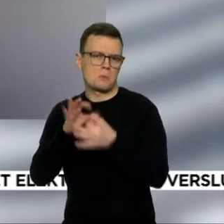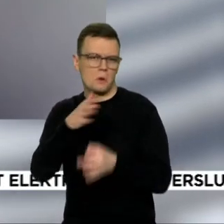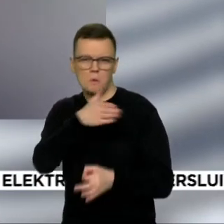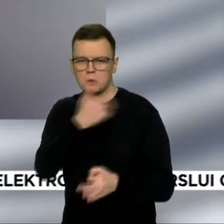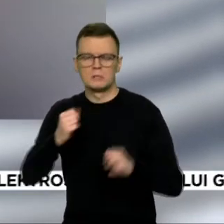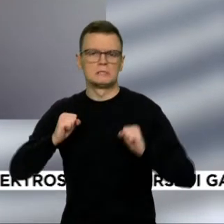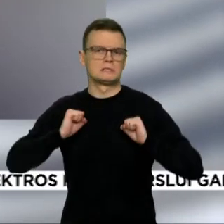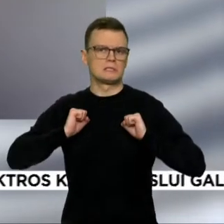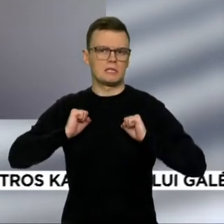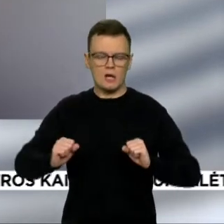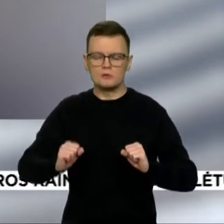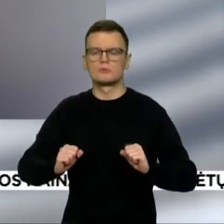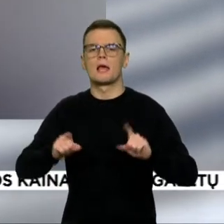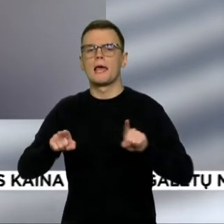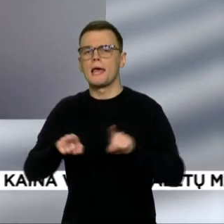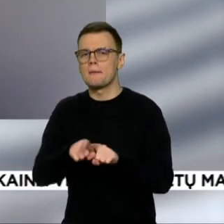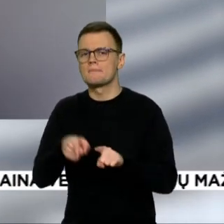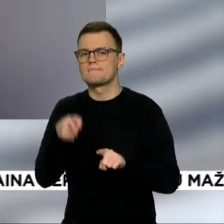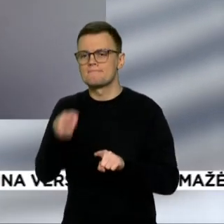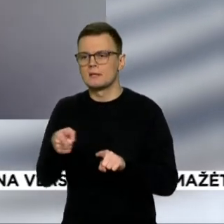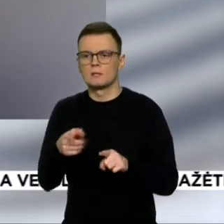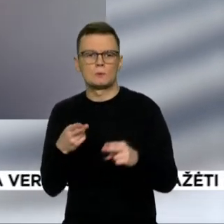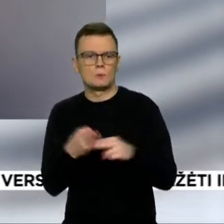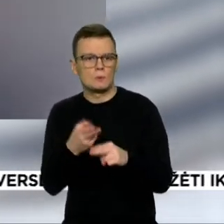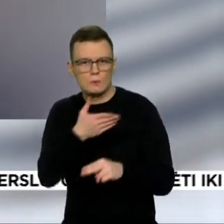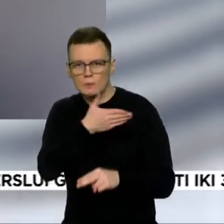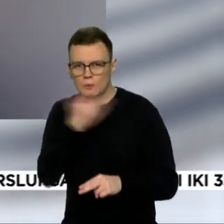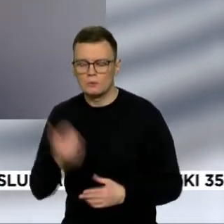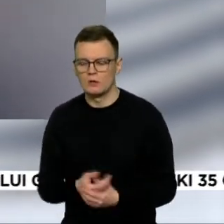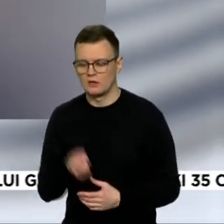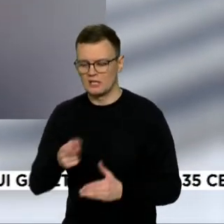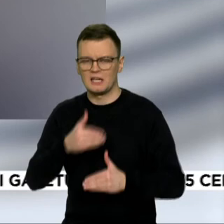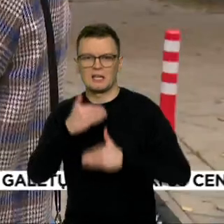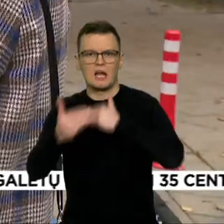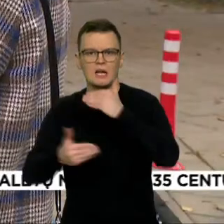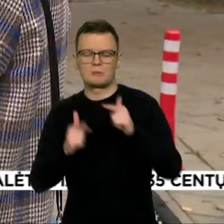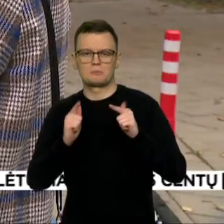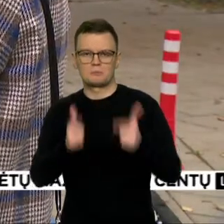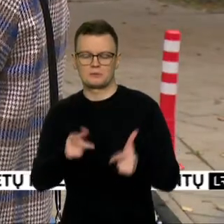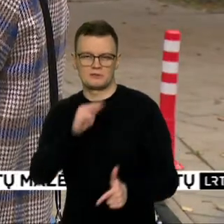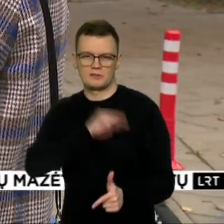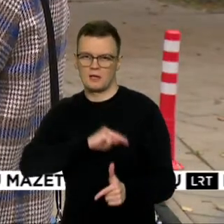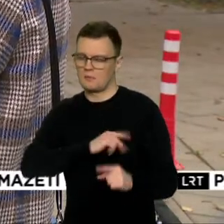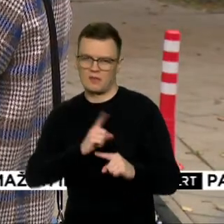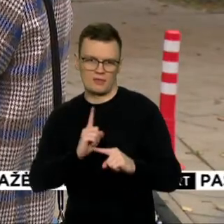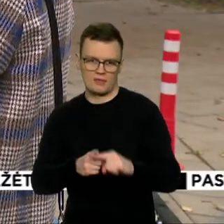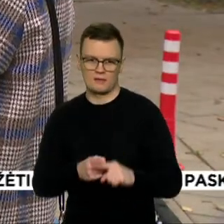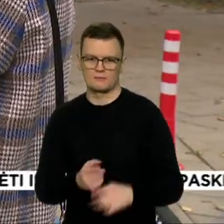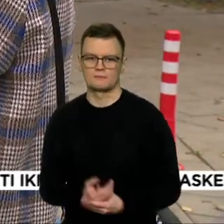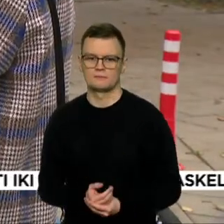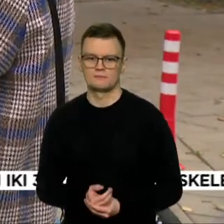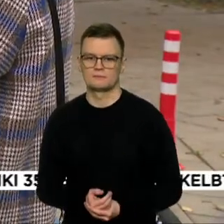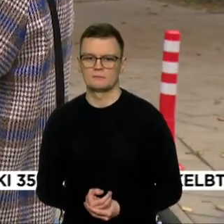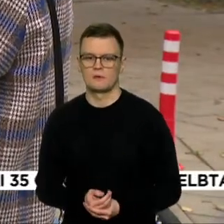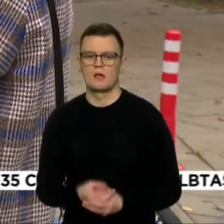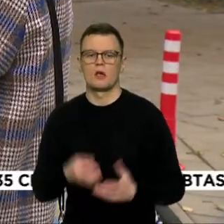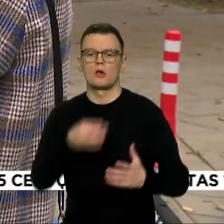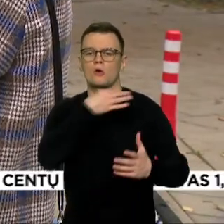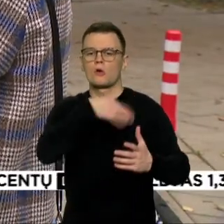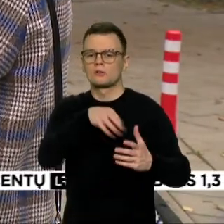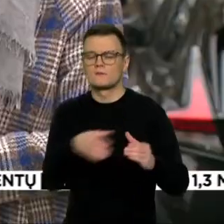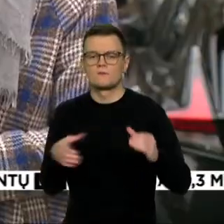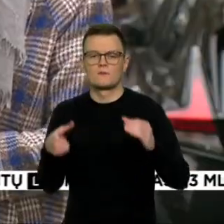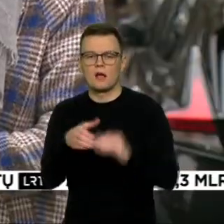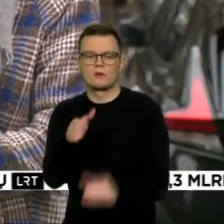įtakojimas iki teisminių tyrimų institucijų, jam padaryti karjerą praktiškai neįmalono. Konservatorių frakcijos senių nesako, kad teisėjų